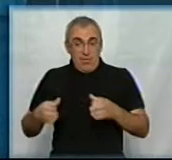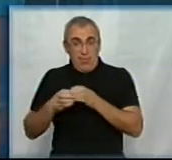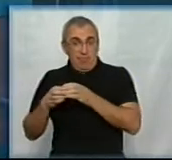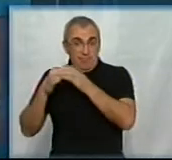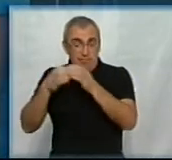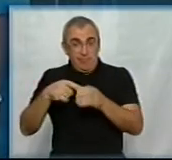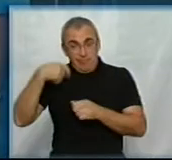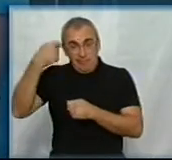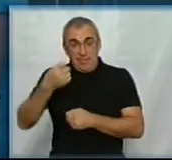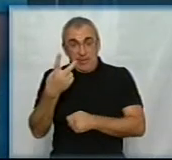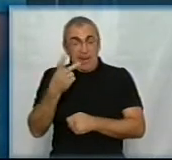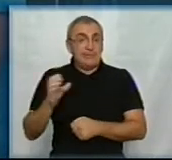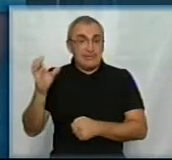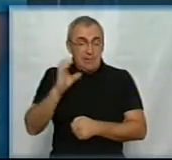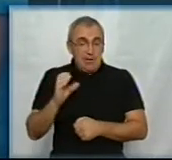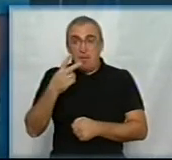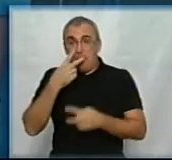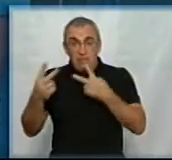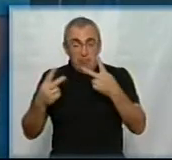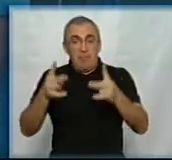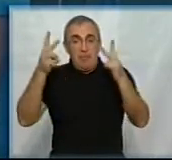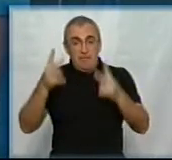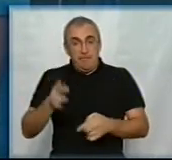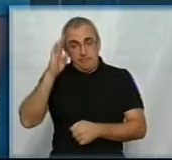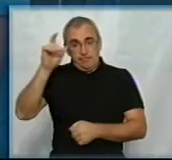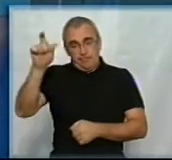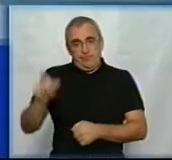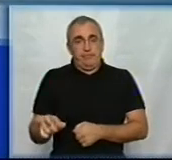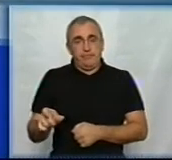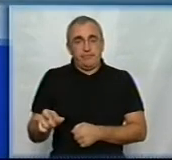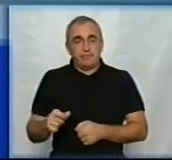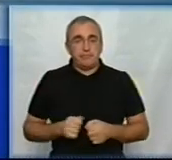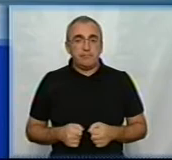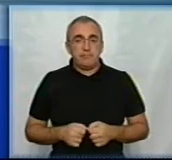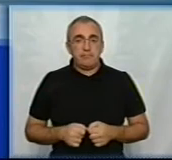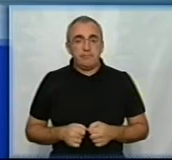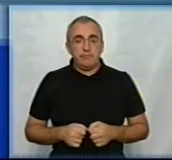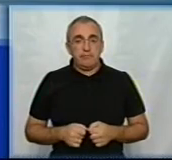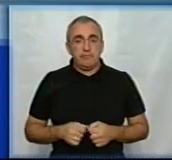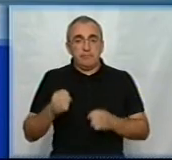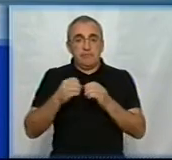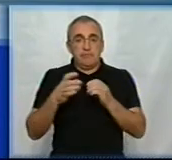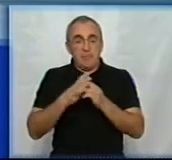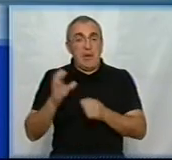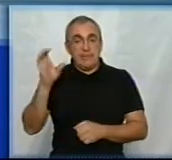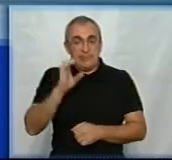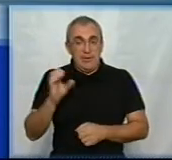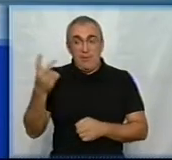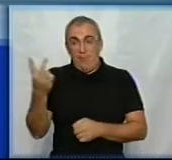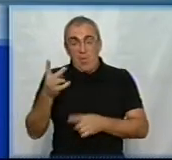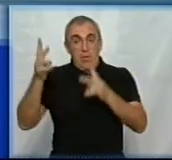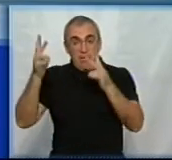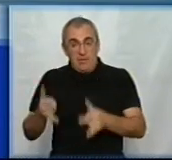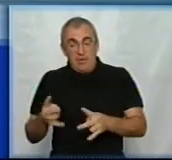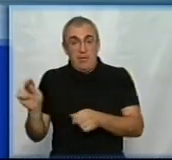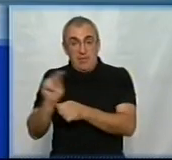група зняла 13 серпня, ви бачите травмованого чоловіка. 15 серпня двох травмованих в